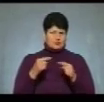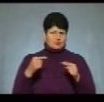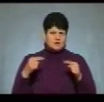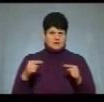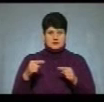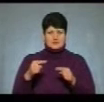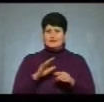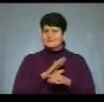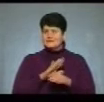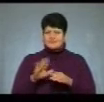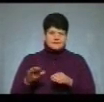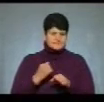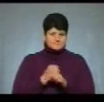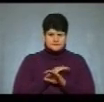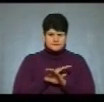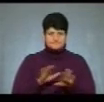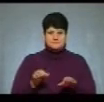суді учаснику?